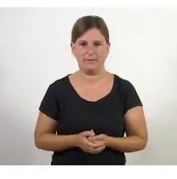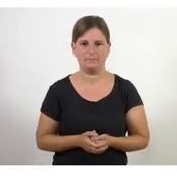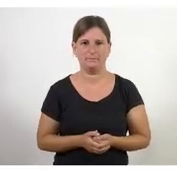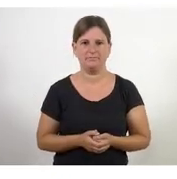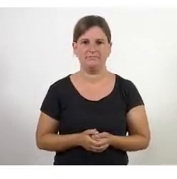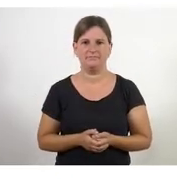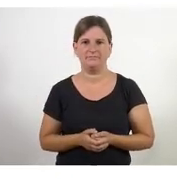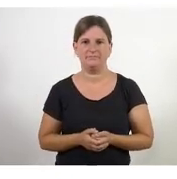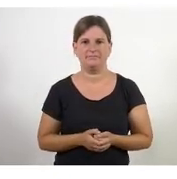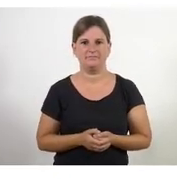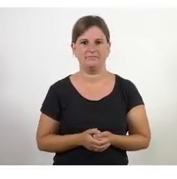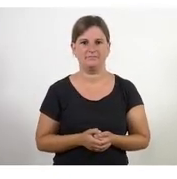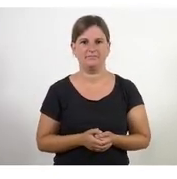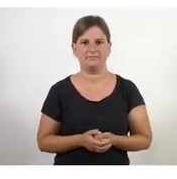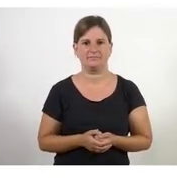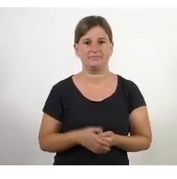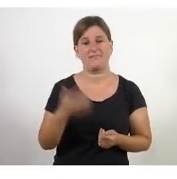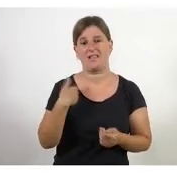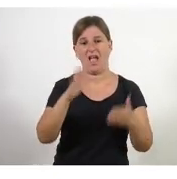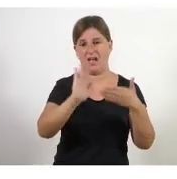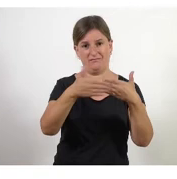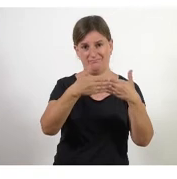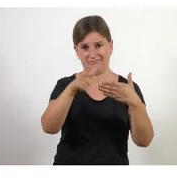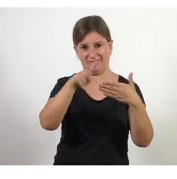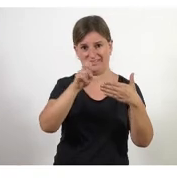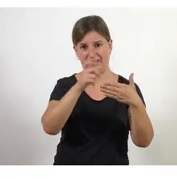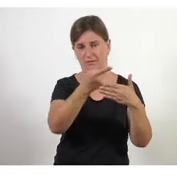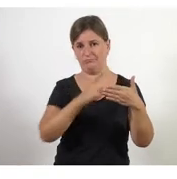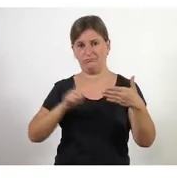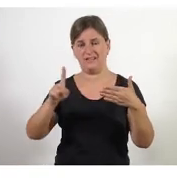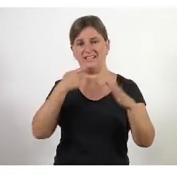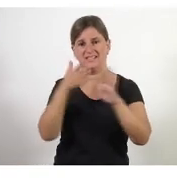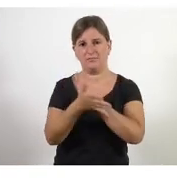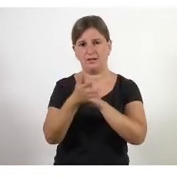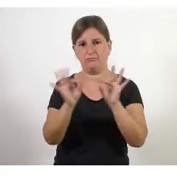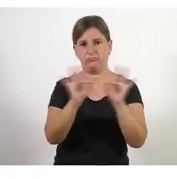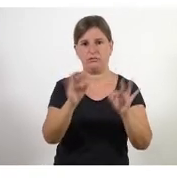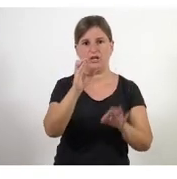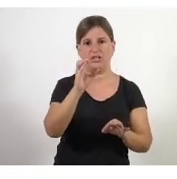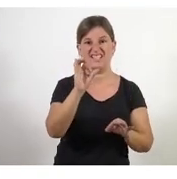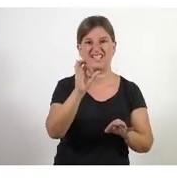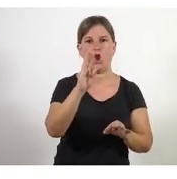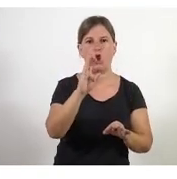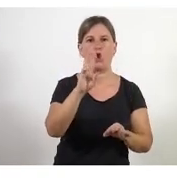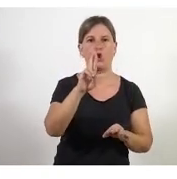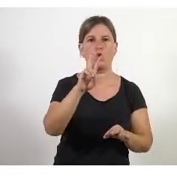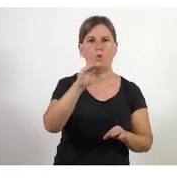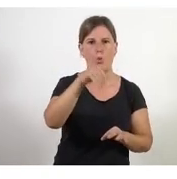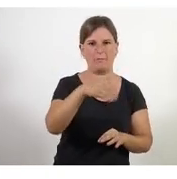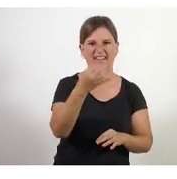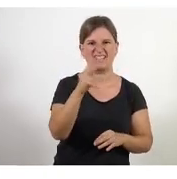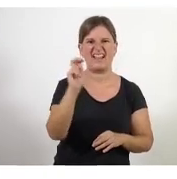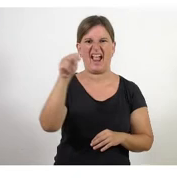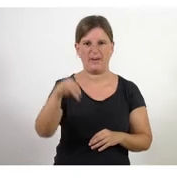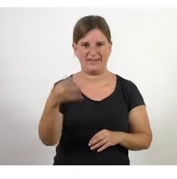tanquem sortim cap enfora ja hem vist una idea global una pincellada de què s'escram de què es campen ens queden 20